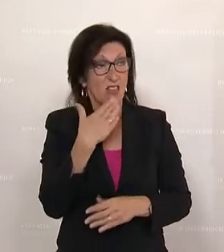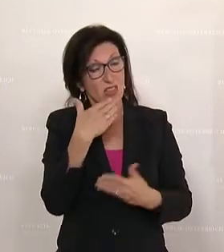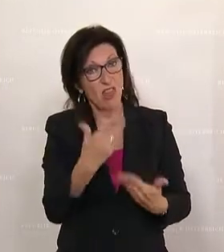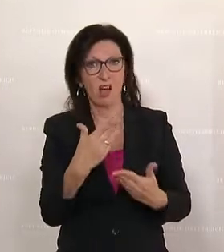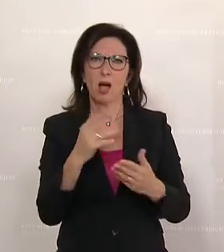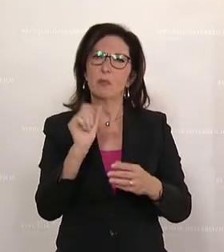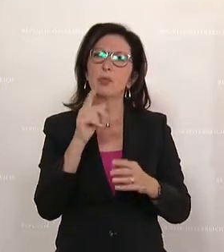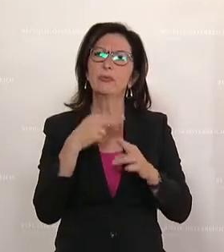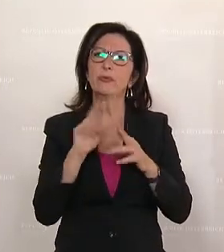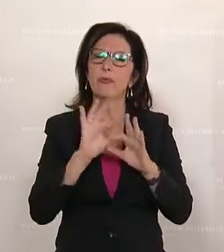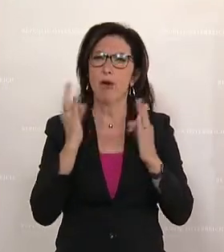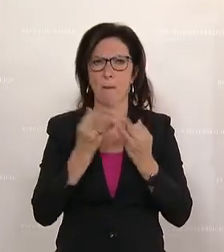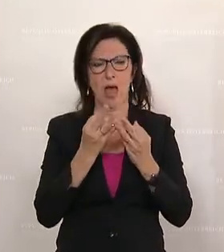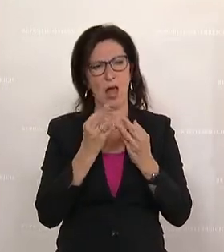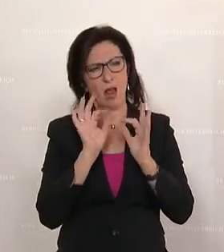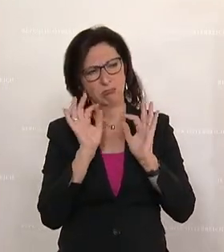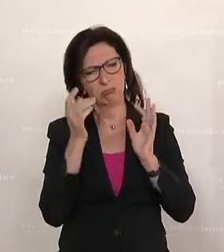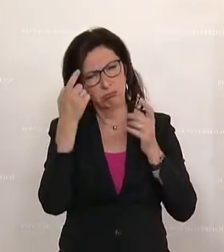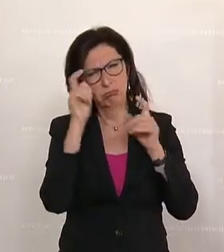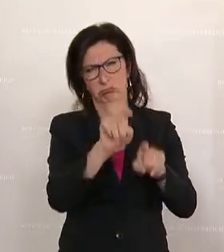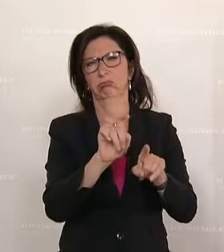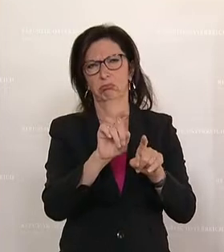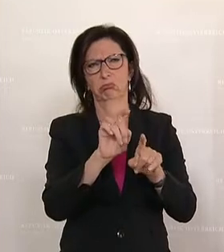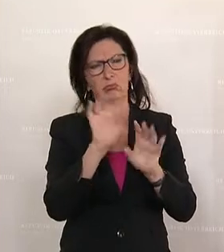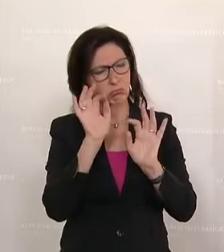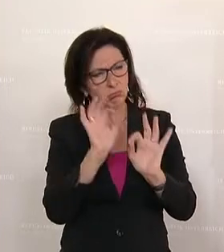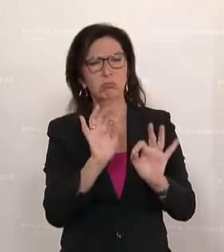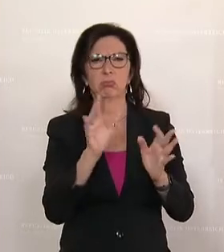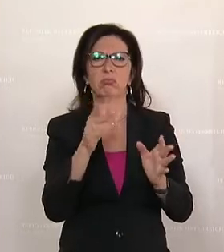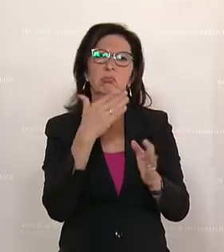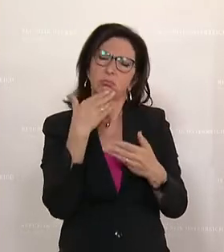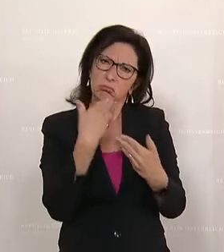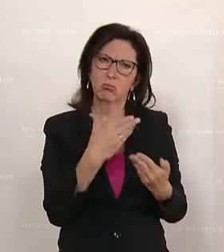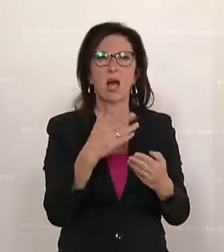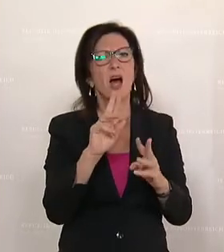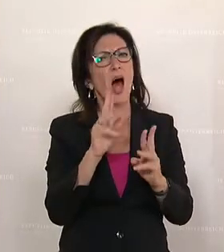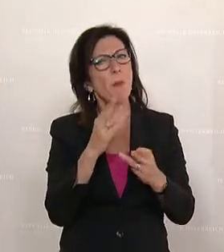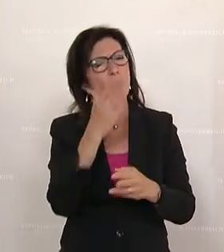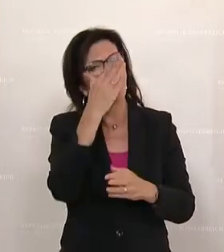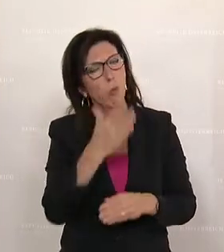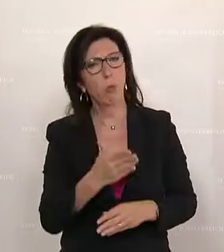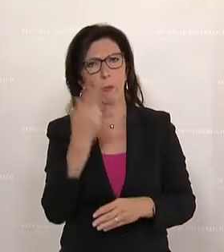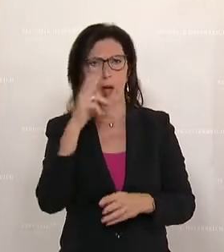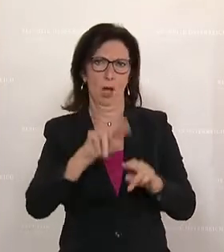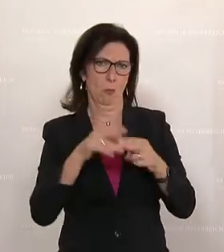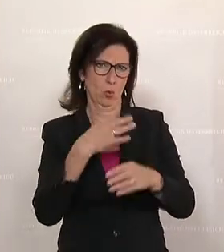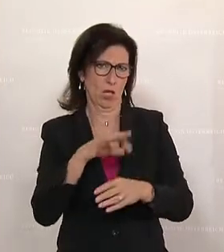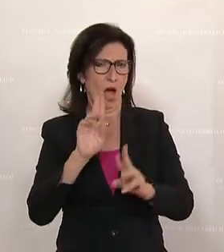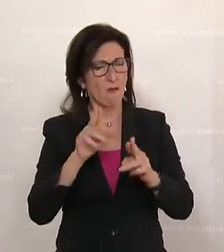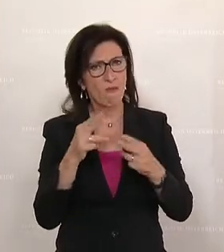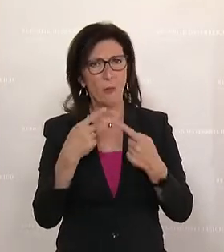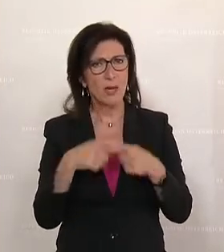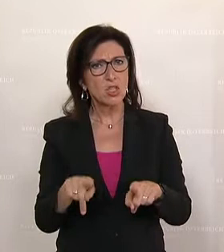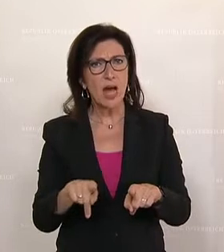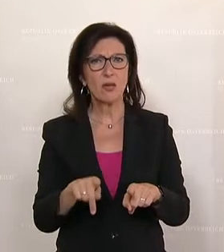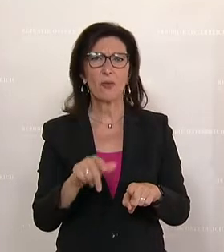derart umfassendes Paket geschnürt worden ist. Warum, Herr Bundeskanzler, haben Sie, haben wir uns dazu entschieden, nicht